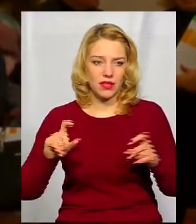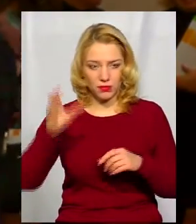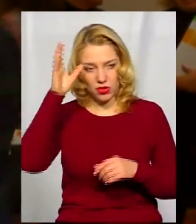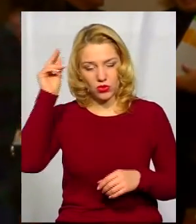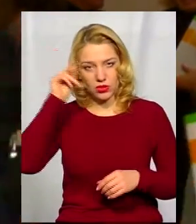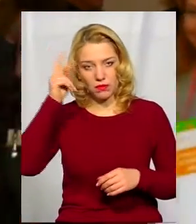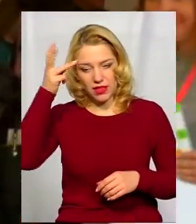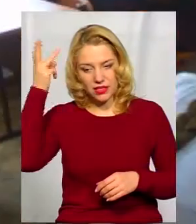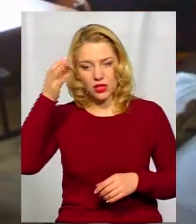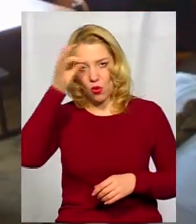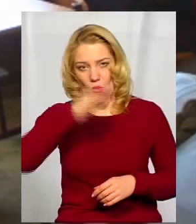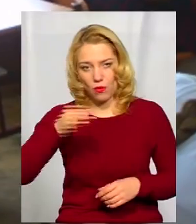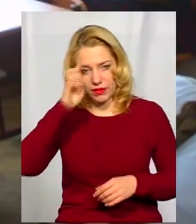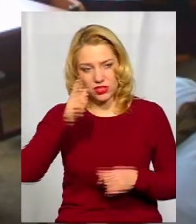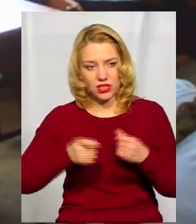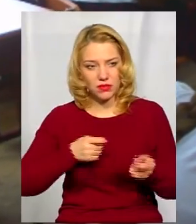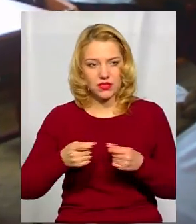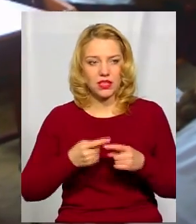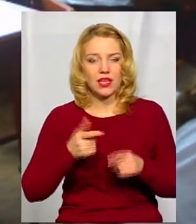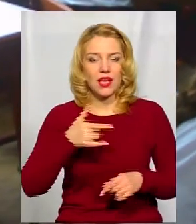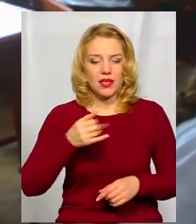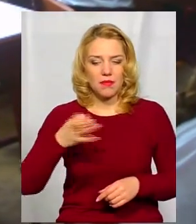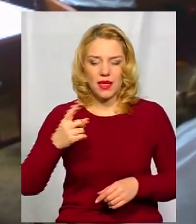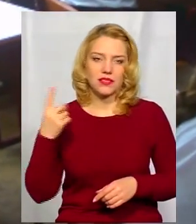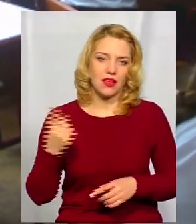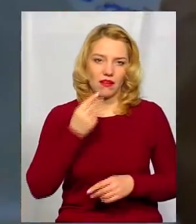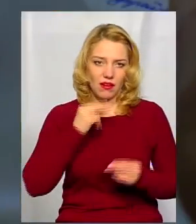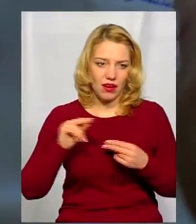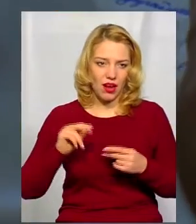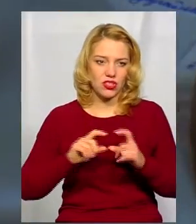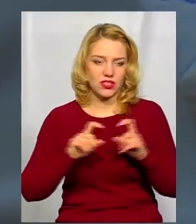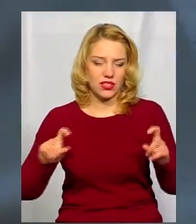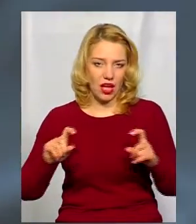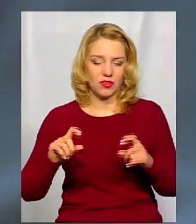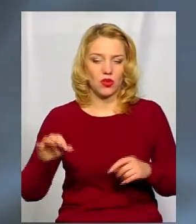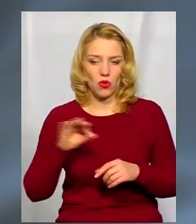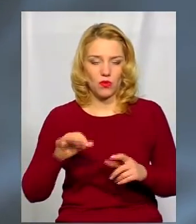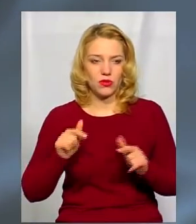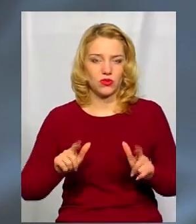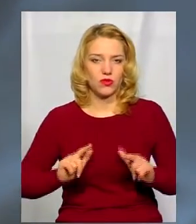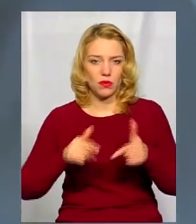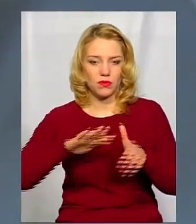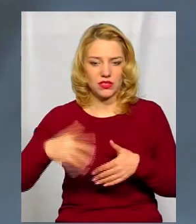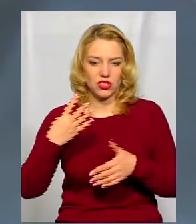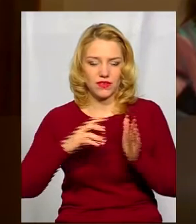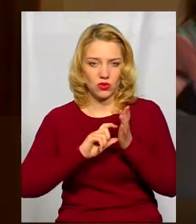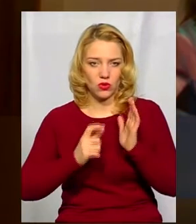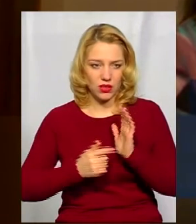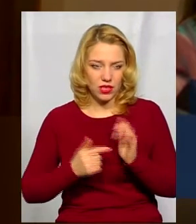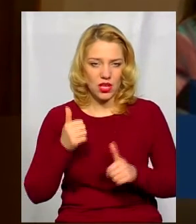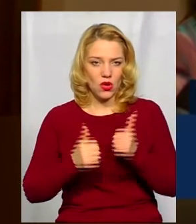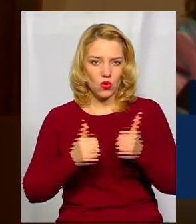каже, гімназія – один із кращих заходів в області. Сюди вступають після четвертого класу, і конкурс складає три з половиною учні на одне місце.